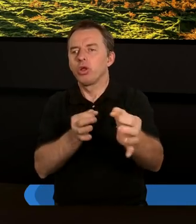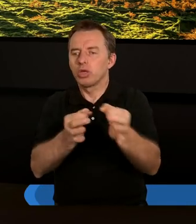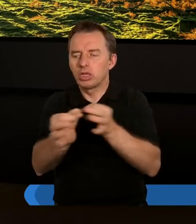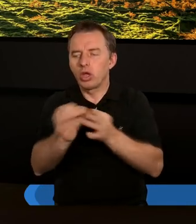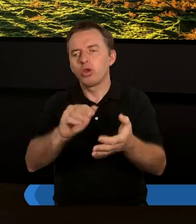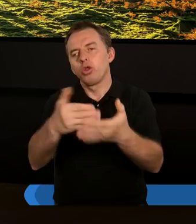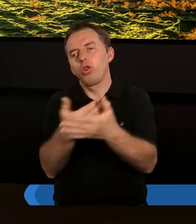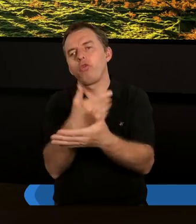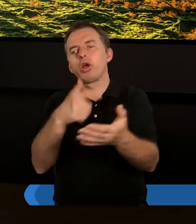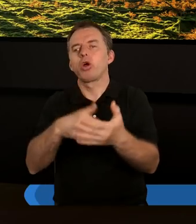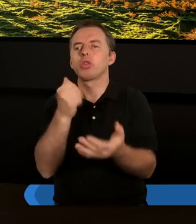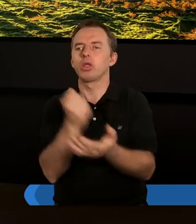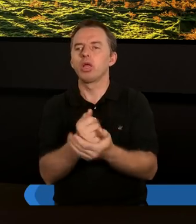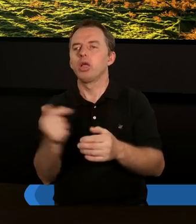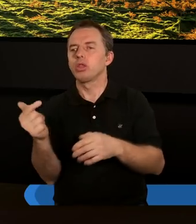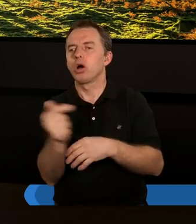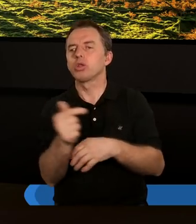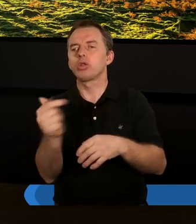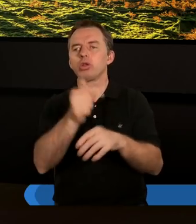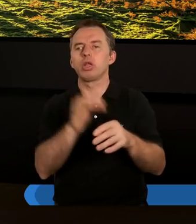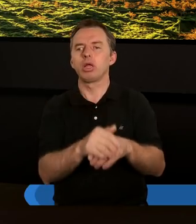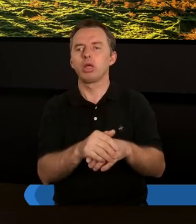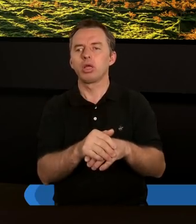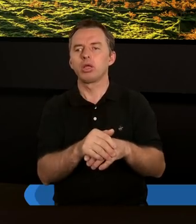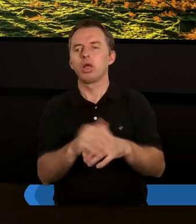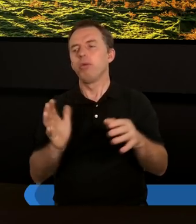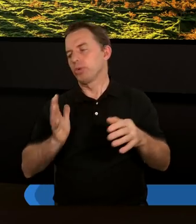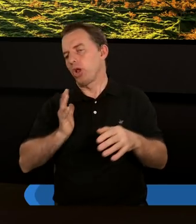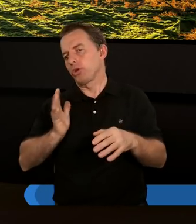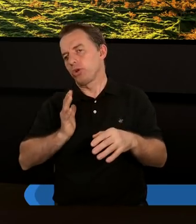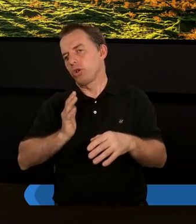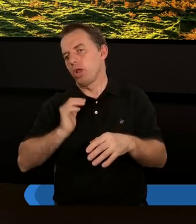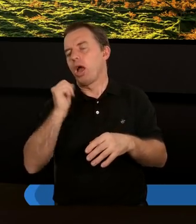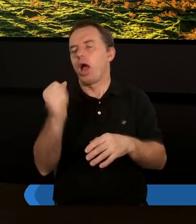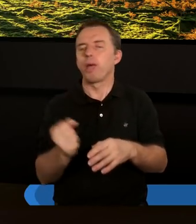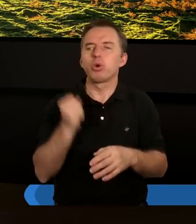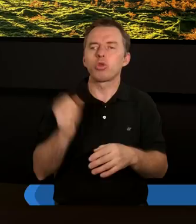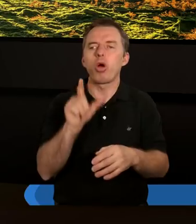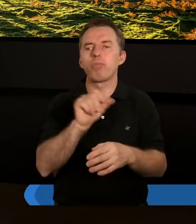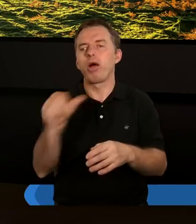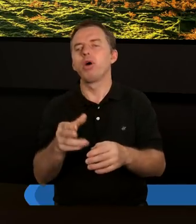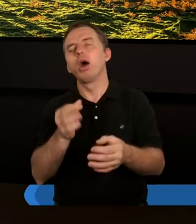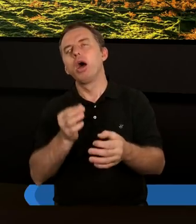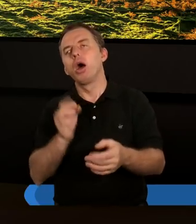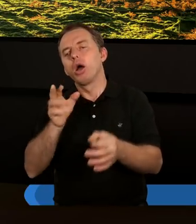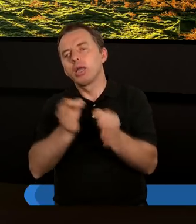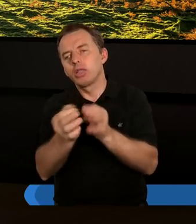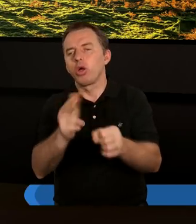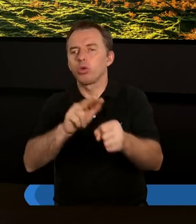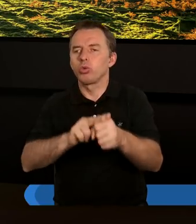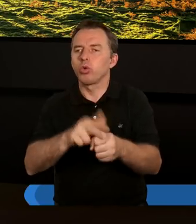historii z Nowego Testamentu dotyczącej przeżycia apostoła Pawła i historii, która